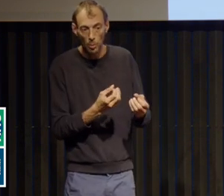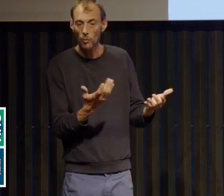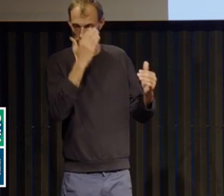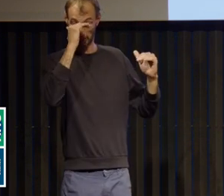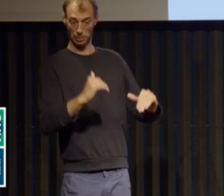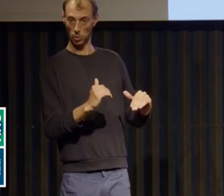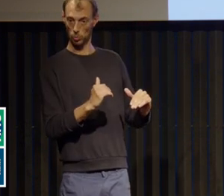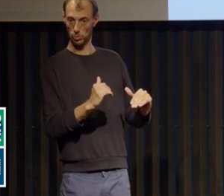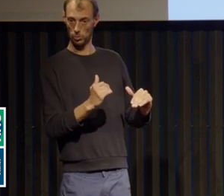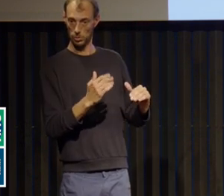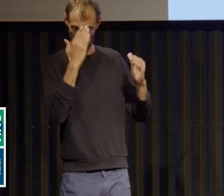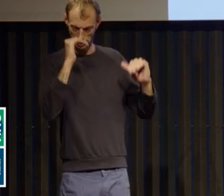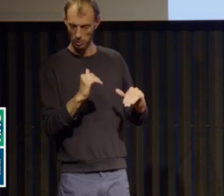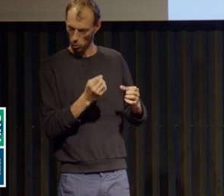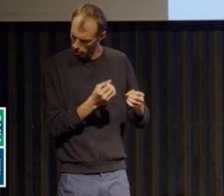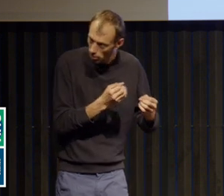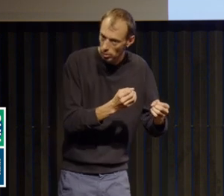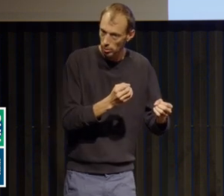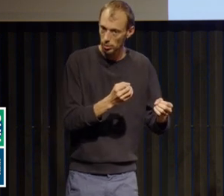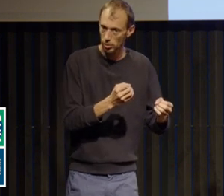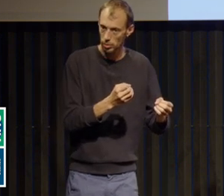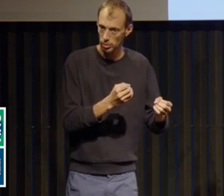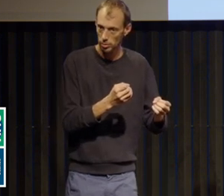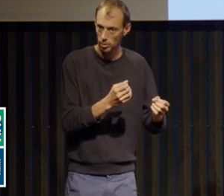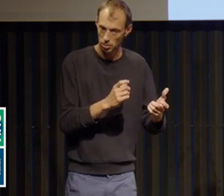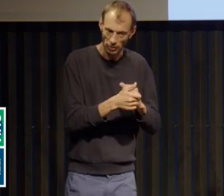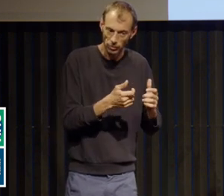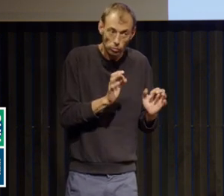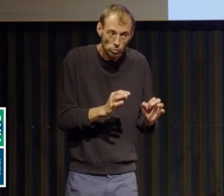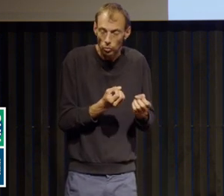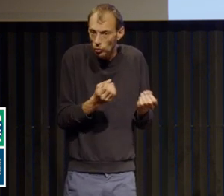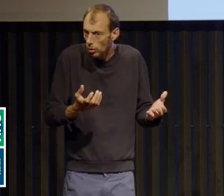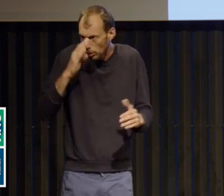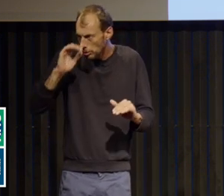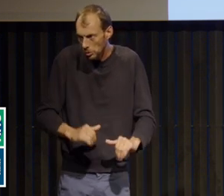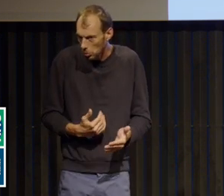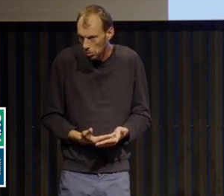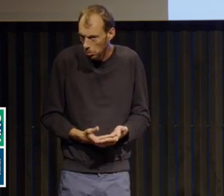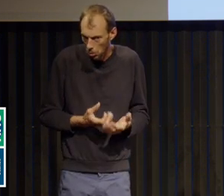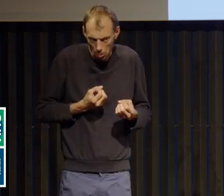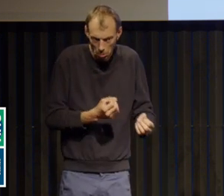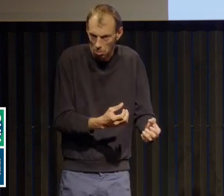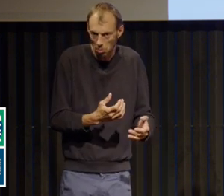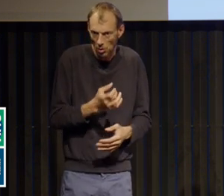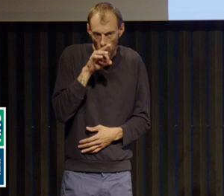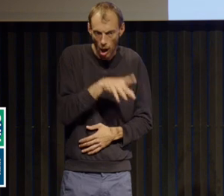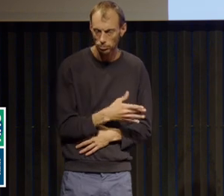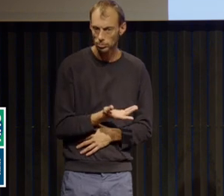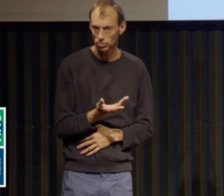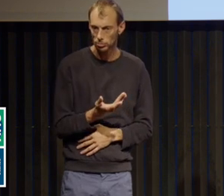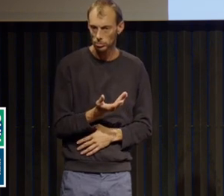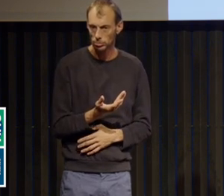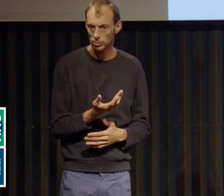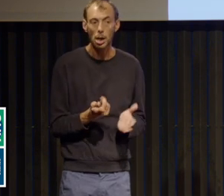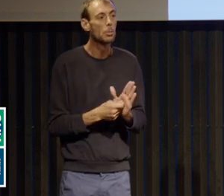sait que la dépression est plutôt, en général, anorexigène. Les gens ont moins faim quand ils sont déprimés. Et ça, ça peut induire finalement